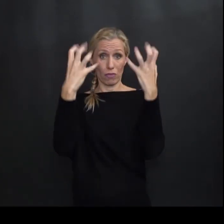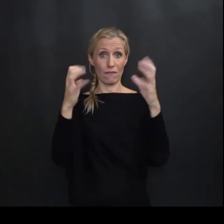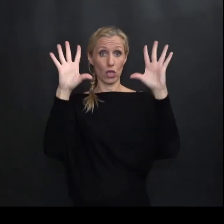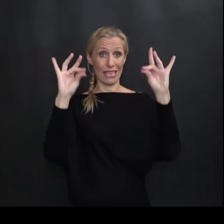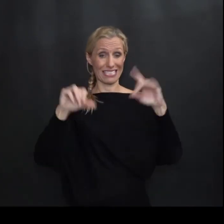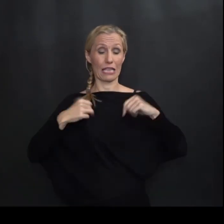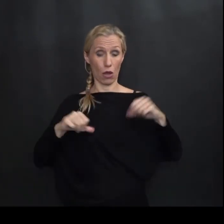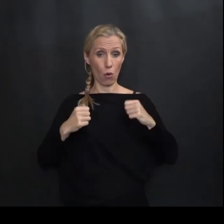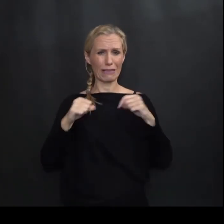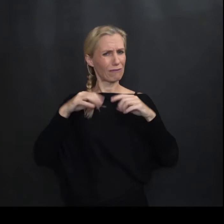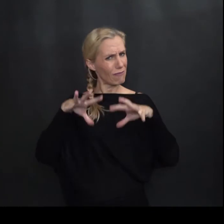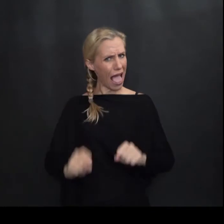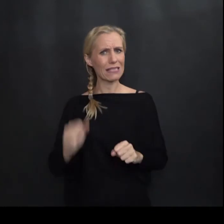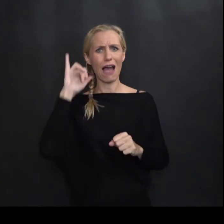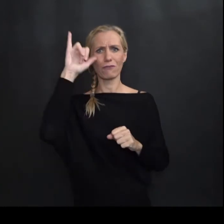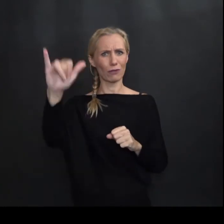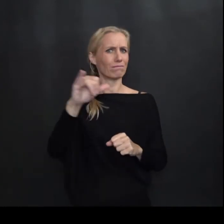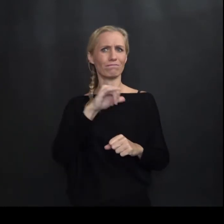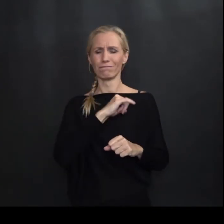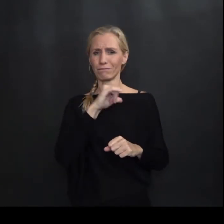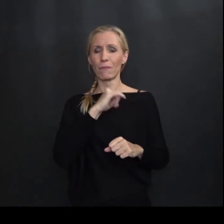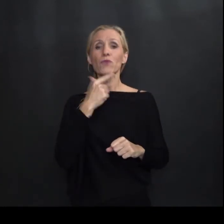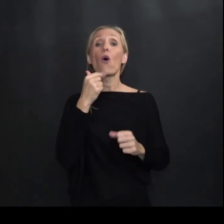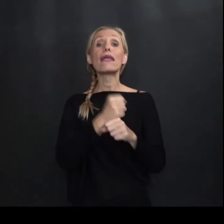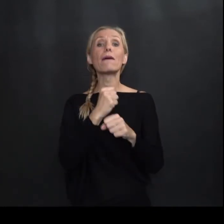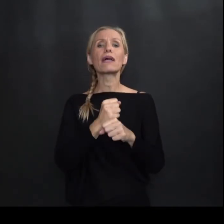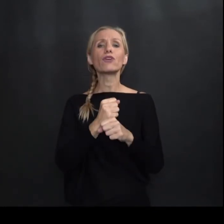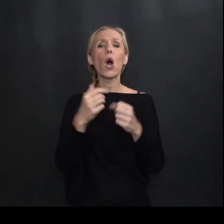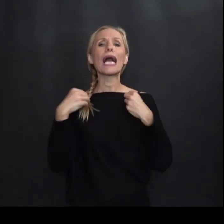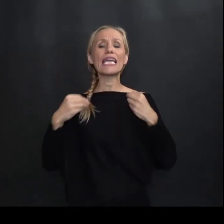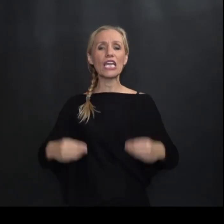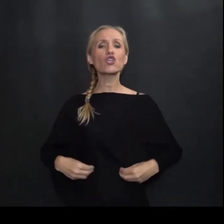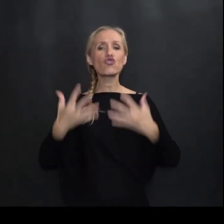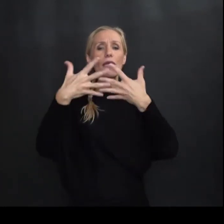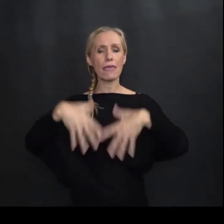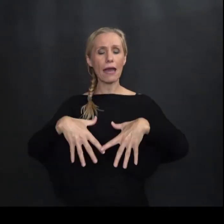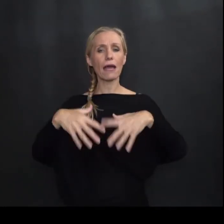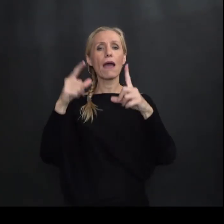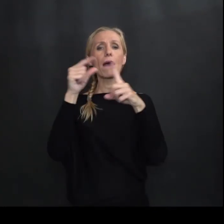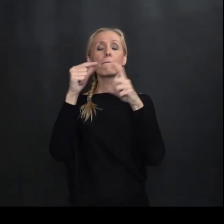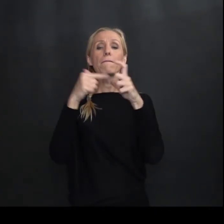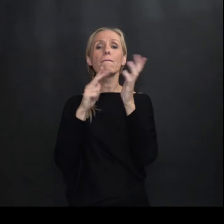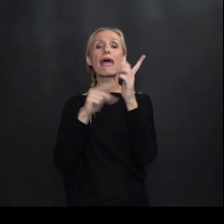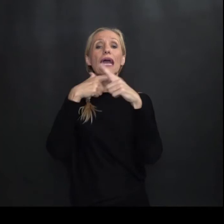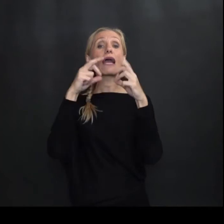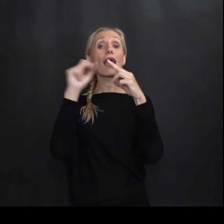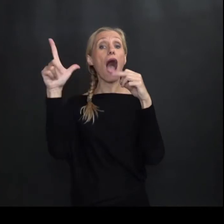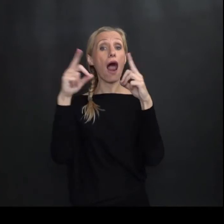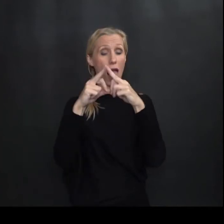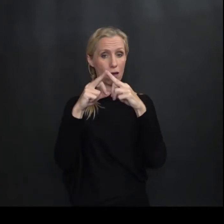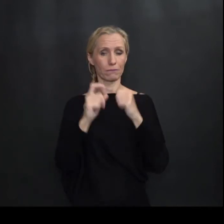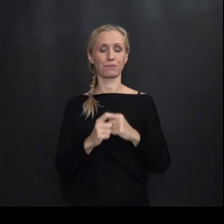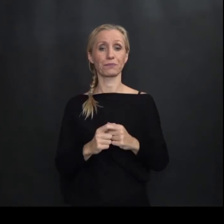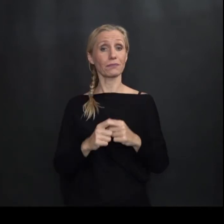Imali prvi svoj Vlastiti avion I koga je napravio Inženjer Penkala Sada se